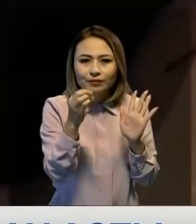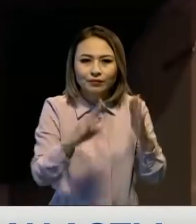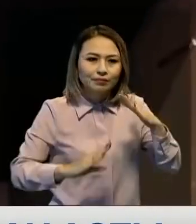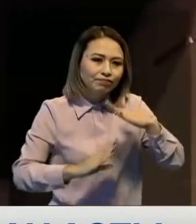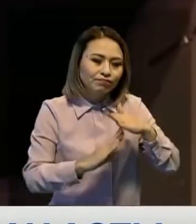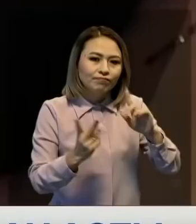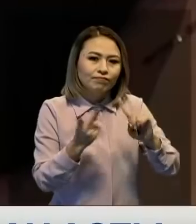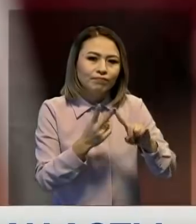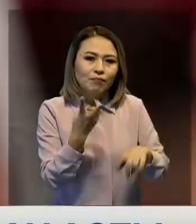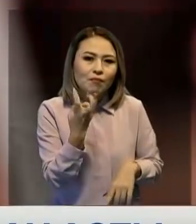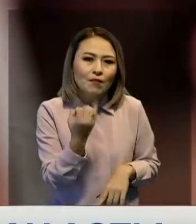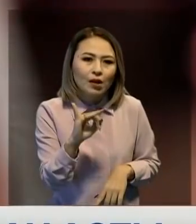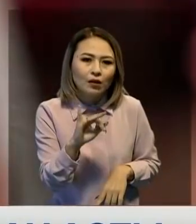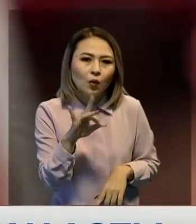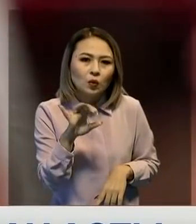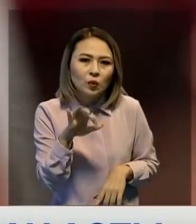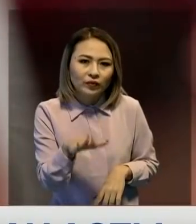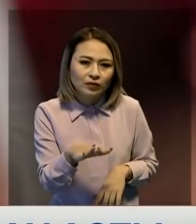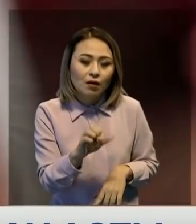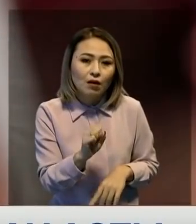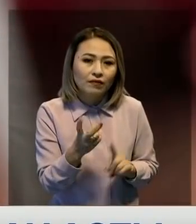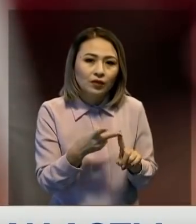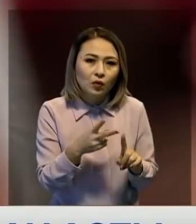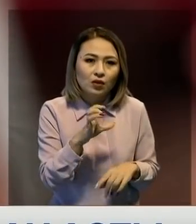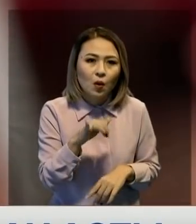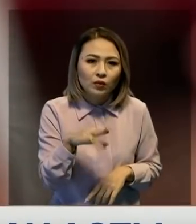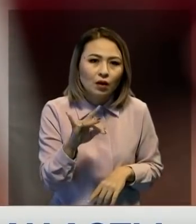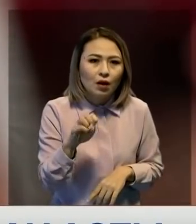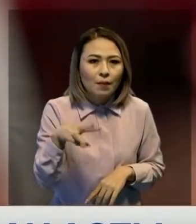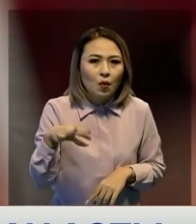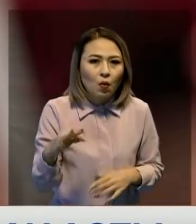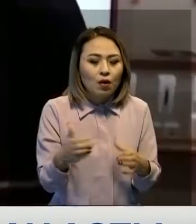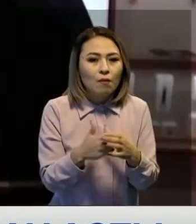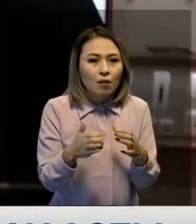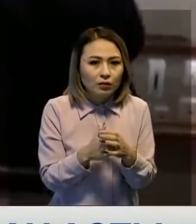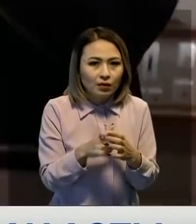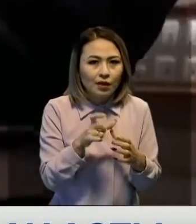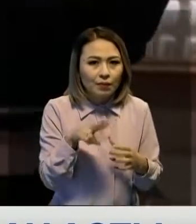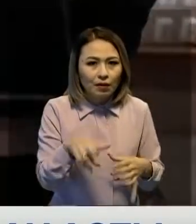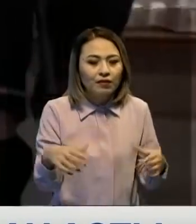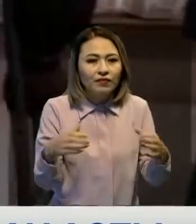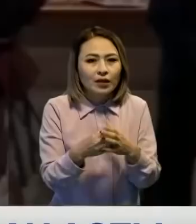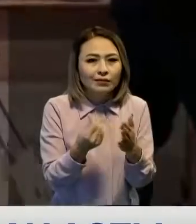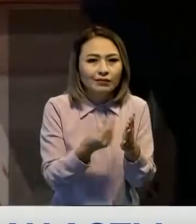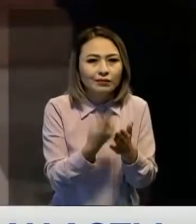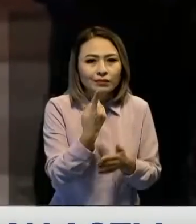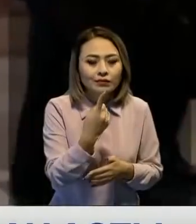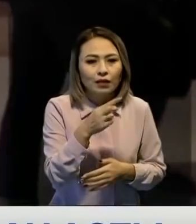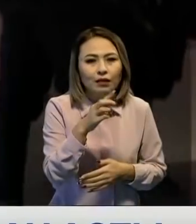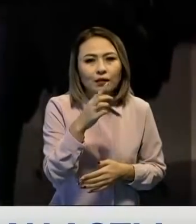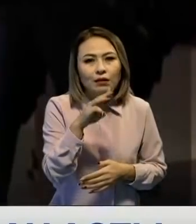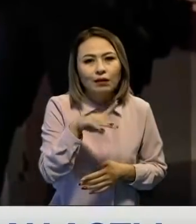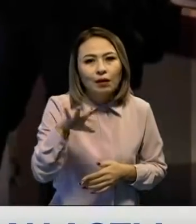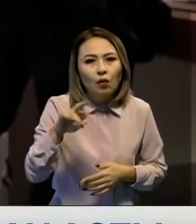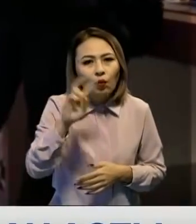өсіпеп. Екінші орында Майкрософт, алы үшінші орында Сауди Арамқы компаниясы тұр. Apple бірлестігі қаржысын 1 триллион долларға